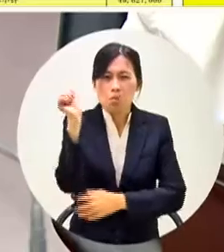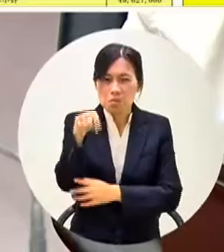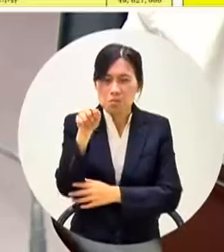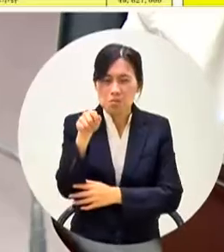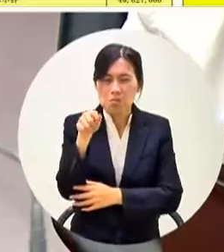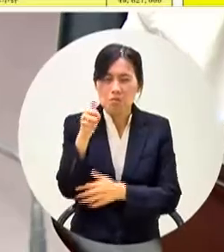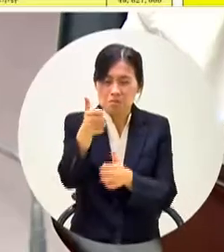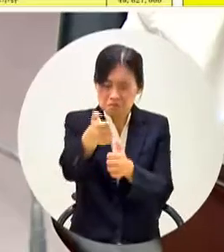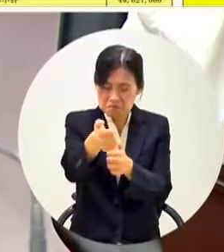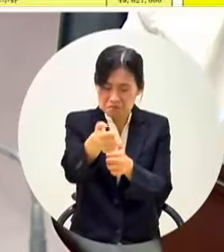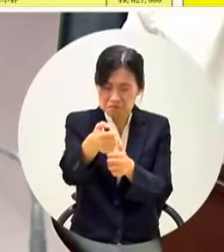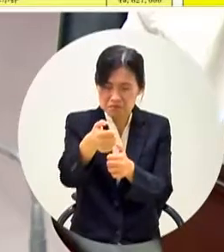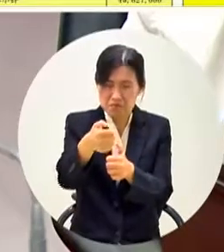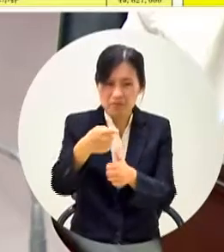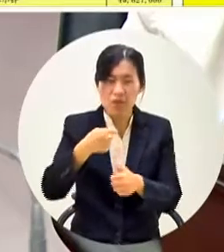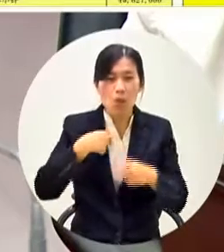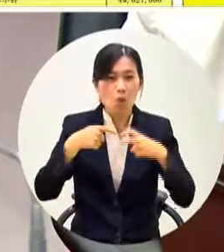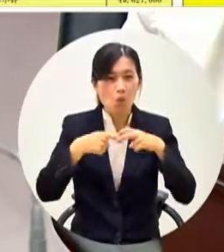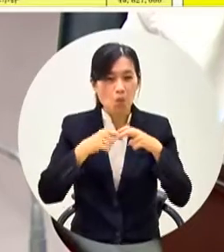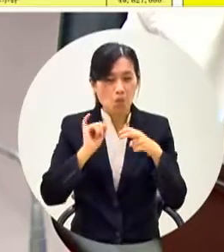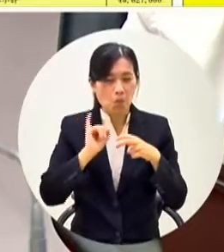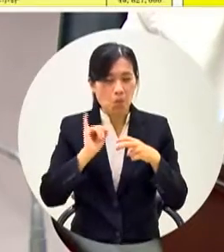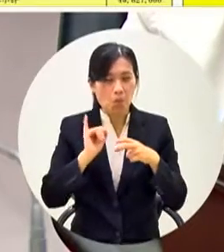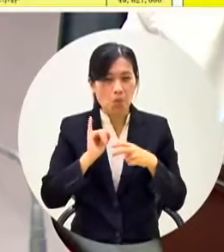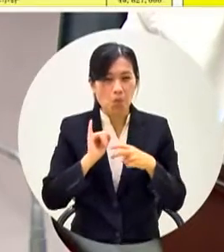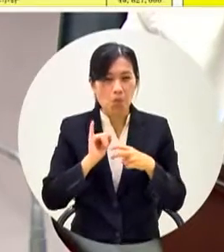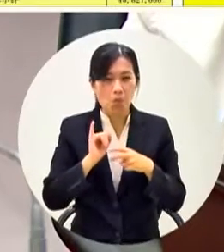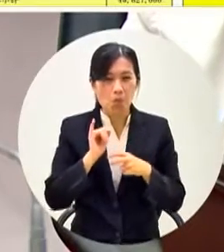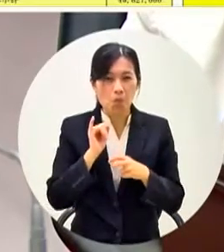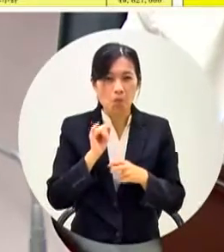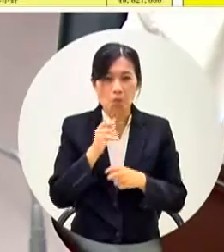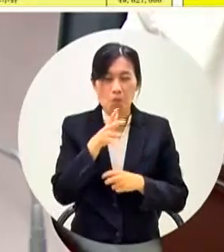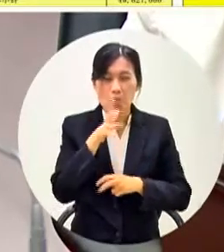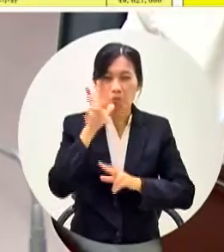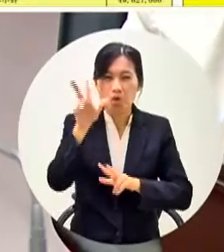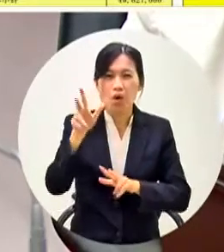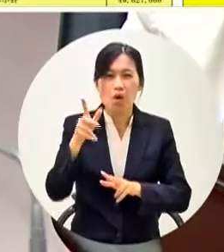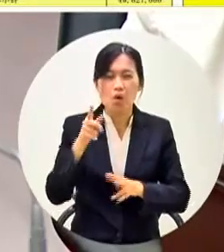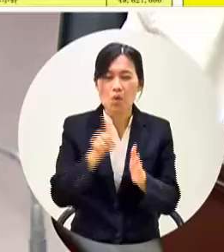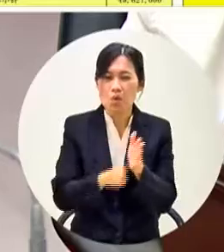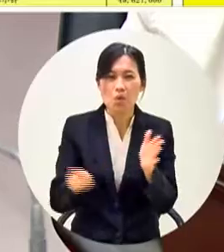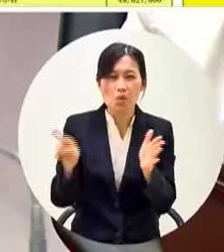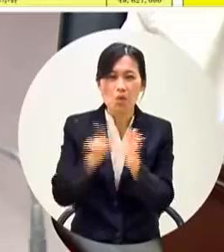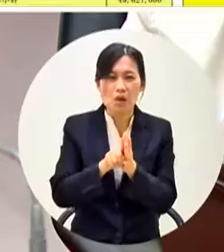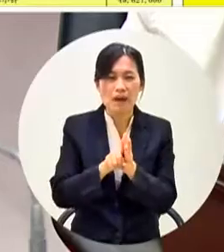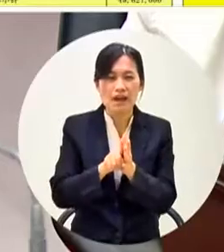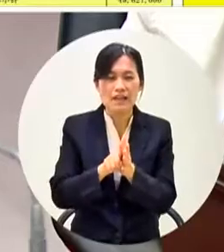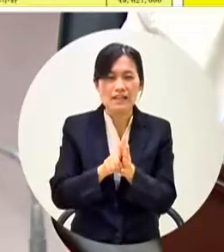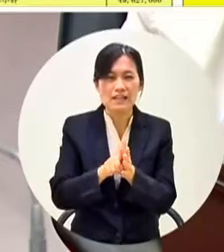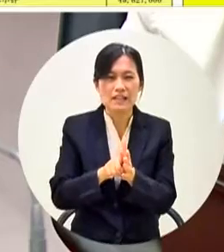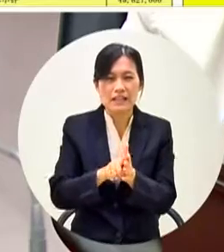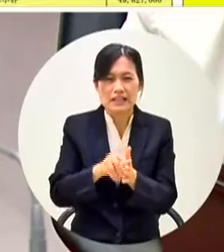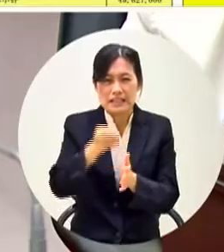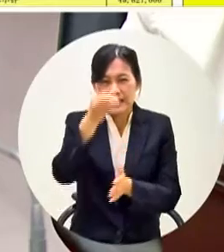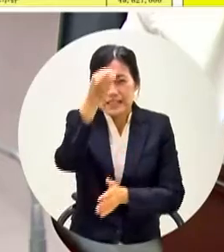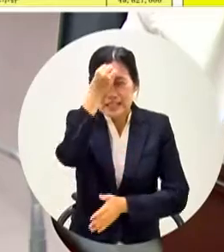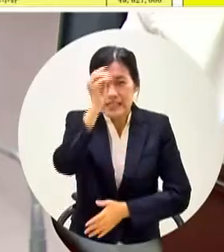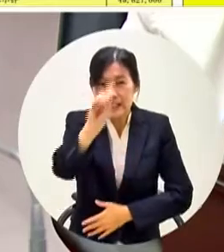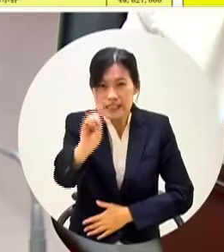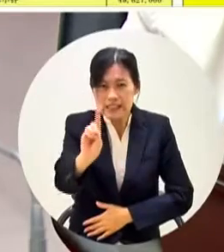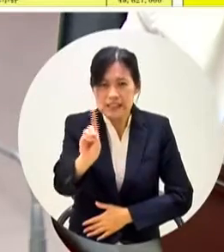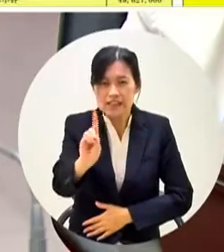但是李喬如是很誠信的人李喬如一生什麼都沒有在乎我就最討厭人家欺騙我的感情